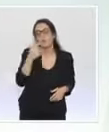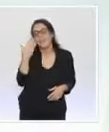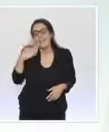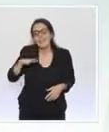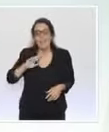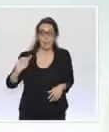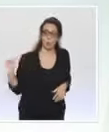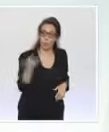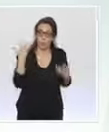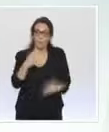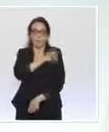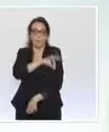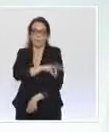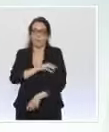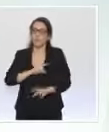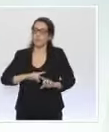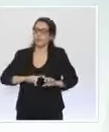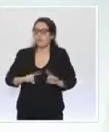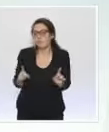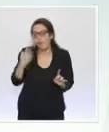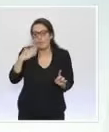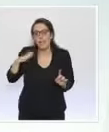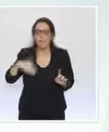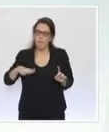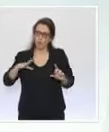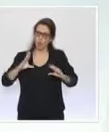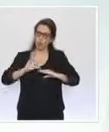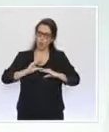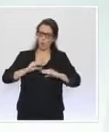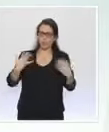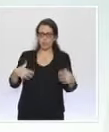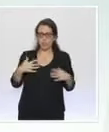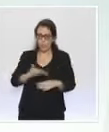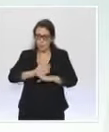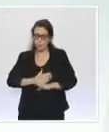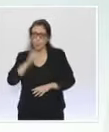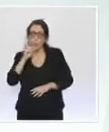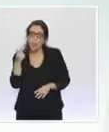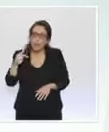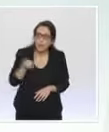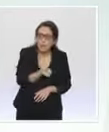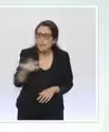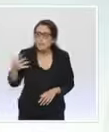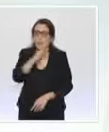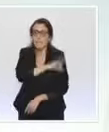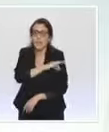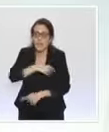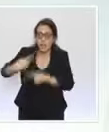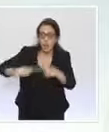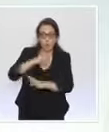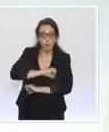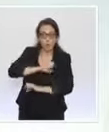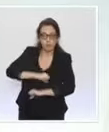nous prenons, car certains des vaccins en cours de développement pourraient ne pas obtenir in fine leur autorisation